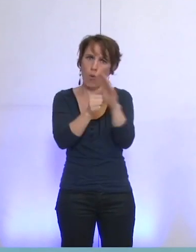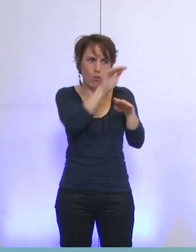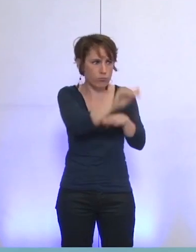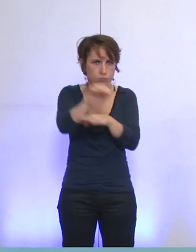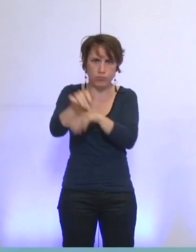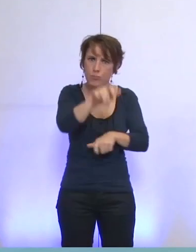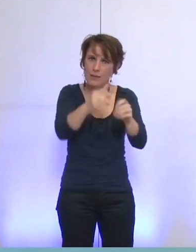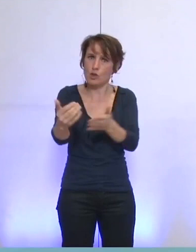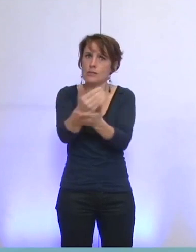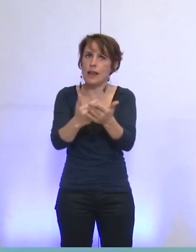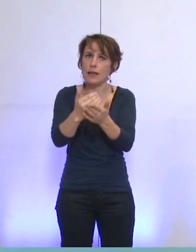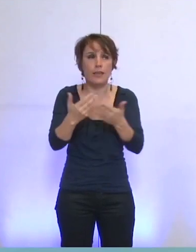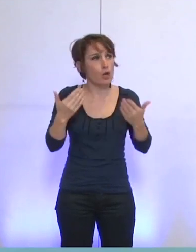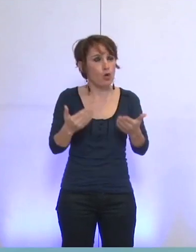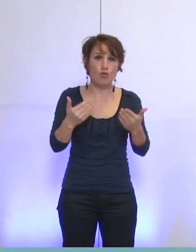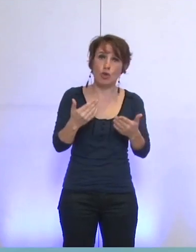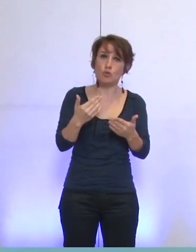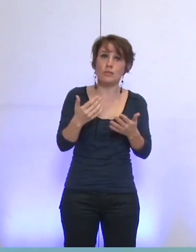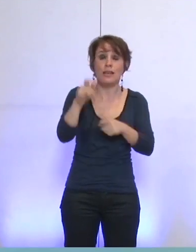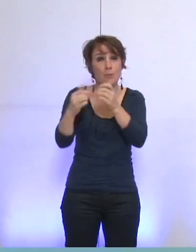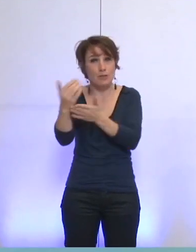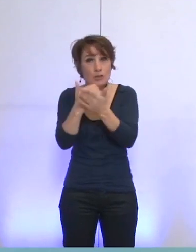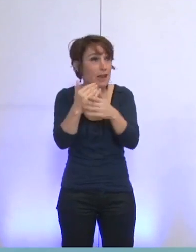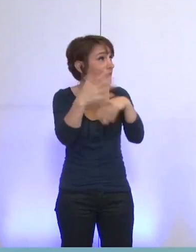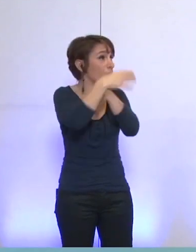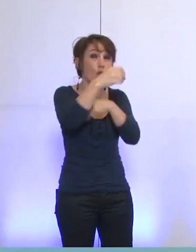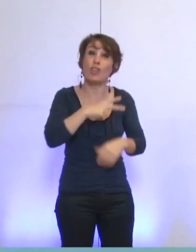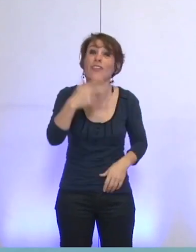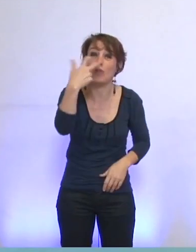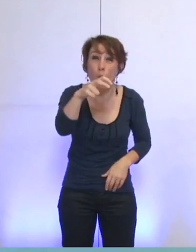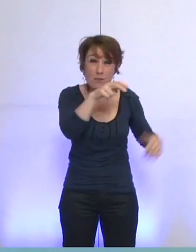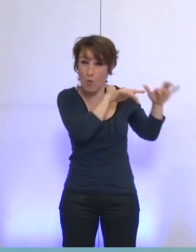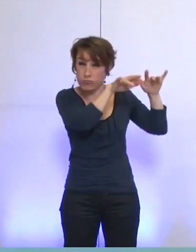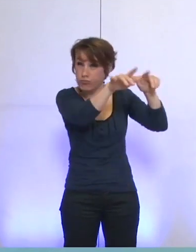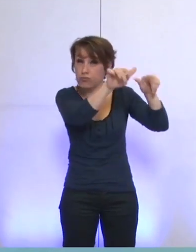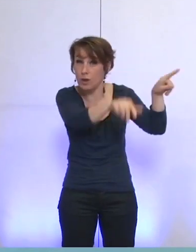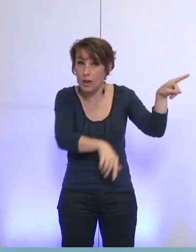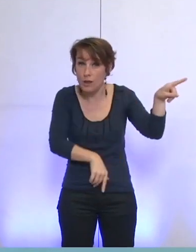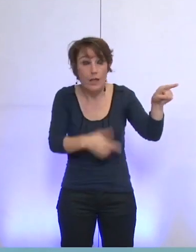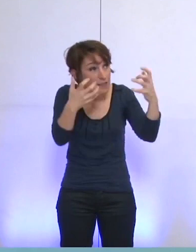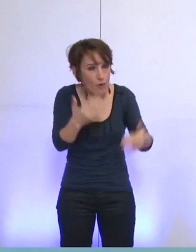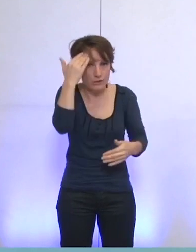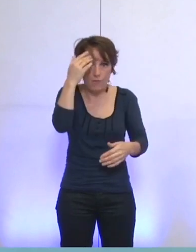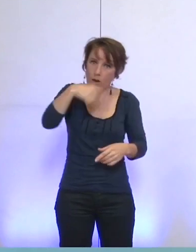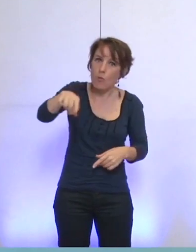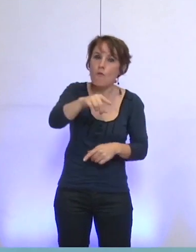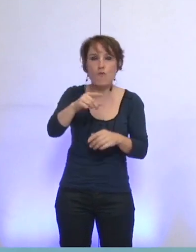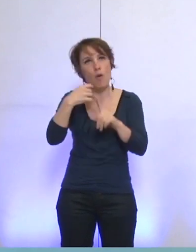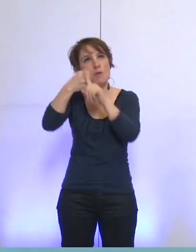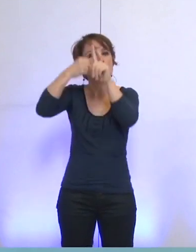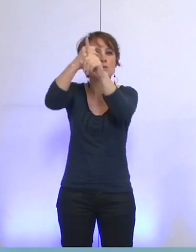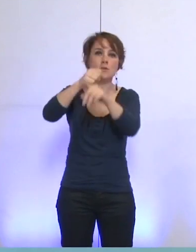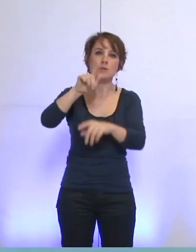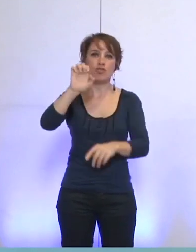salariés et les 300 personnes qui sont à dehors souhaitent savoir comment vous avez défendu la candidature de la SEM et ne nous dites pas